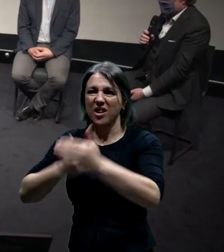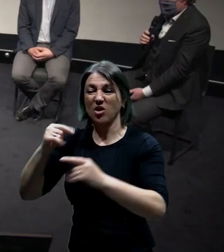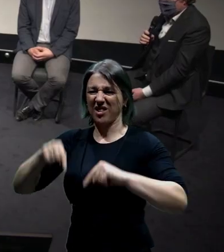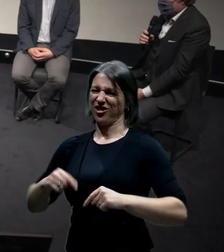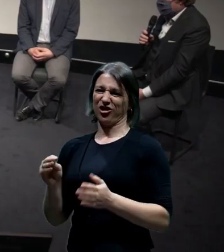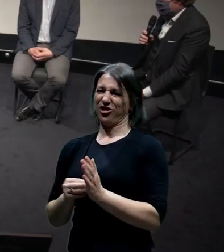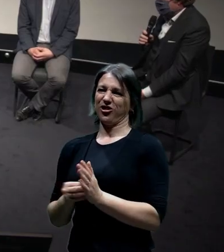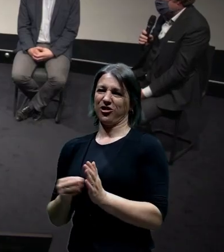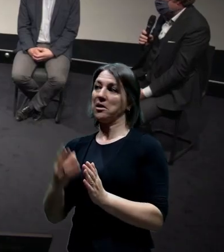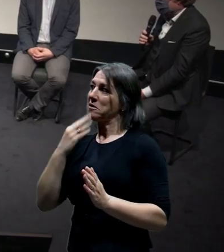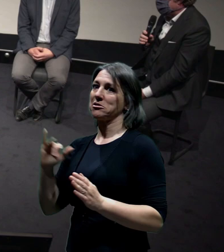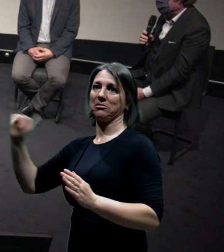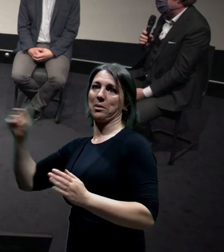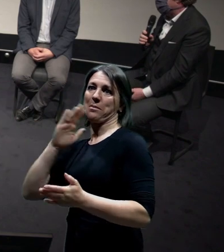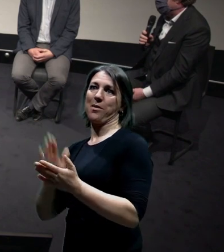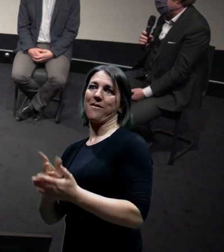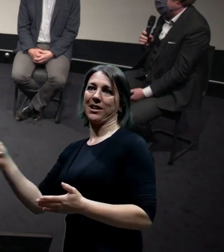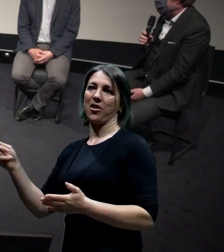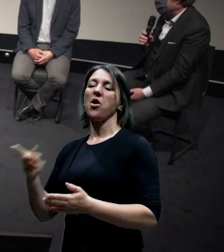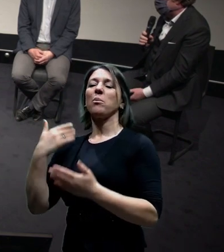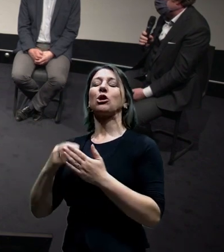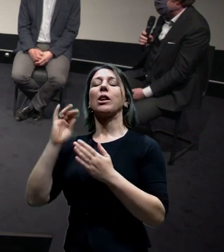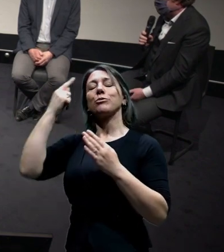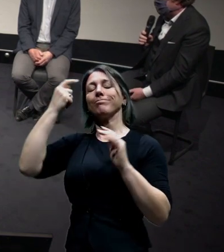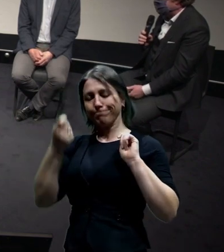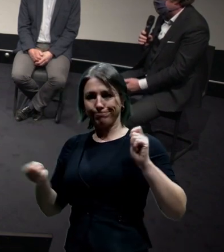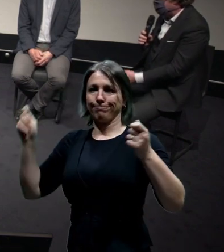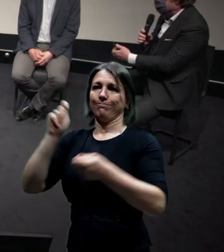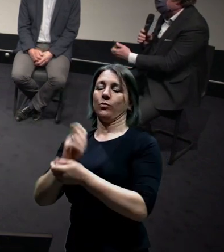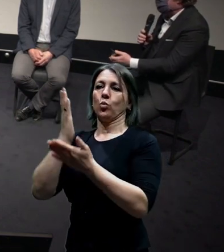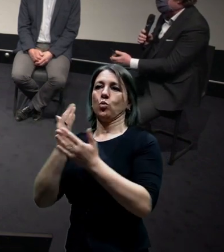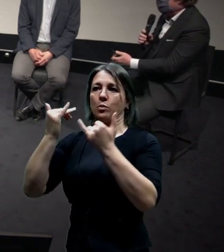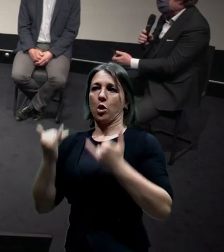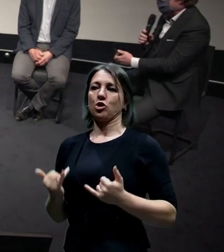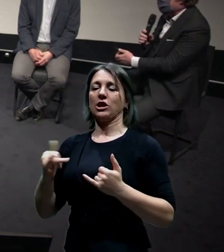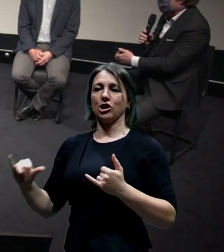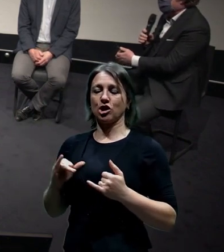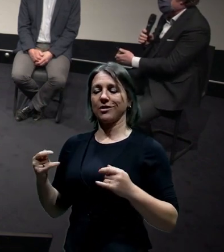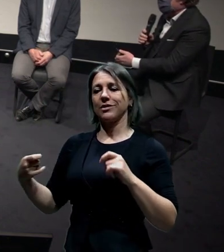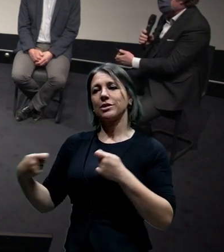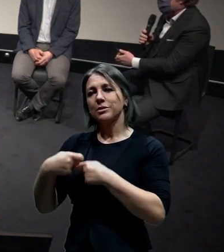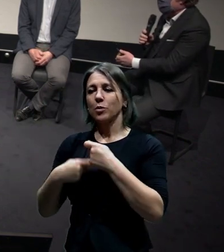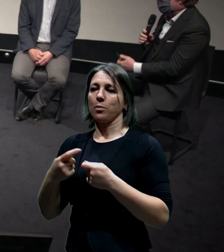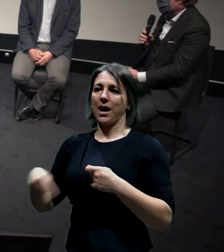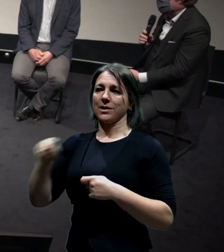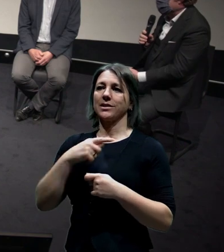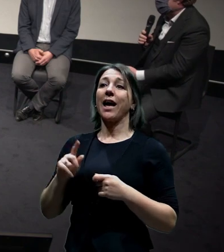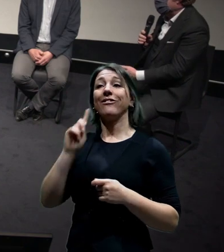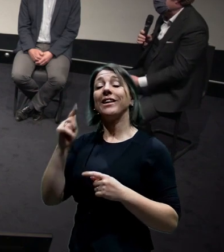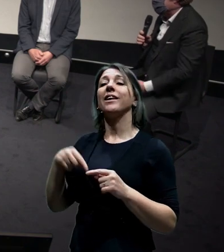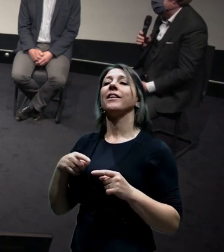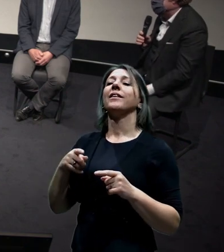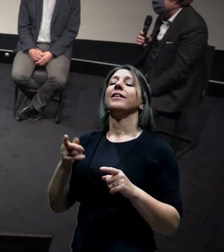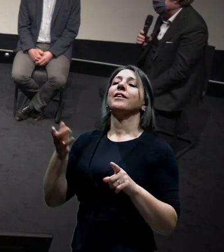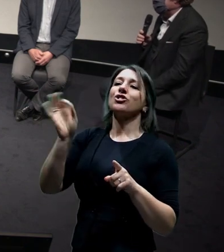A je to něco, s čím, když jako vstoupíte, my ještě k tomu jsme sice idealisti oba, ale taky jako